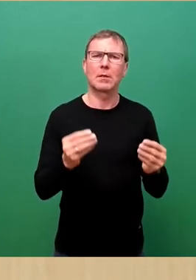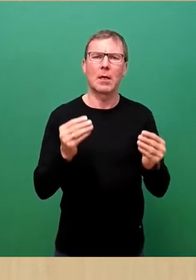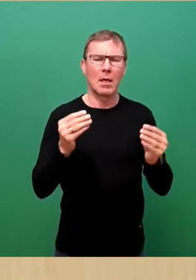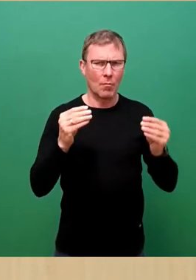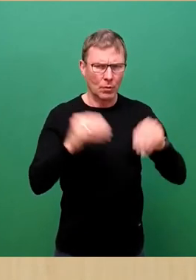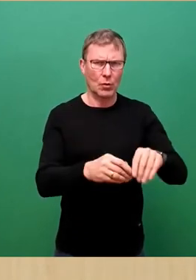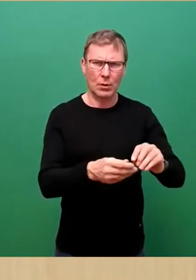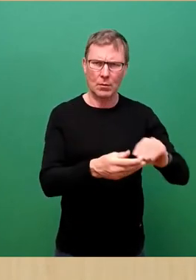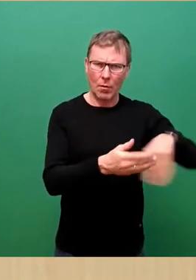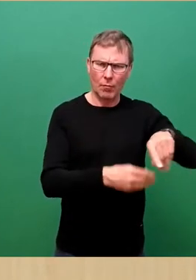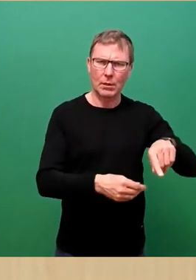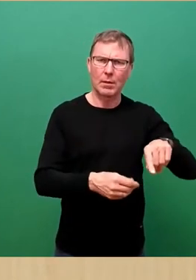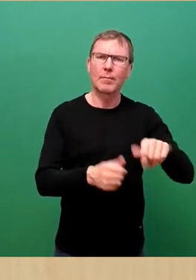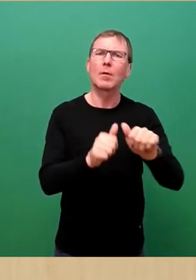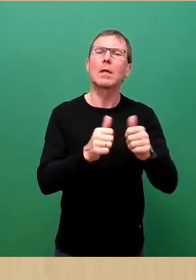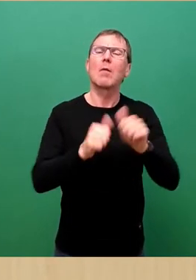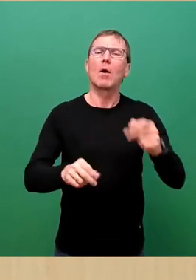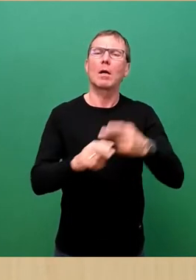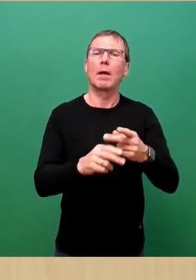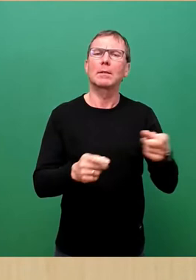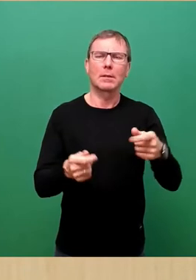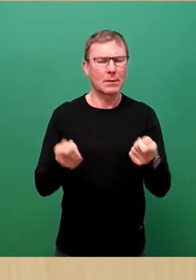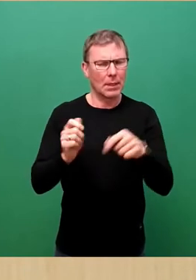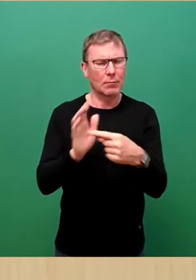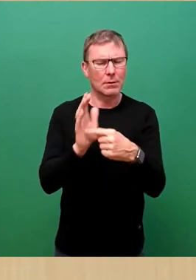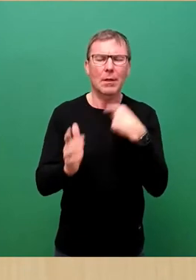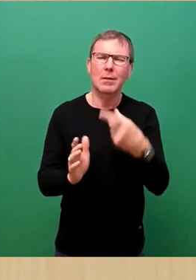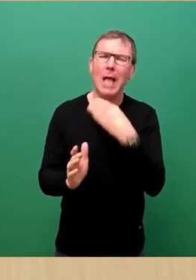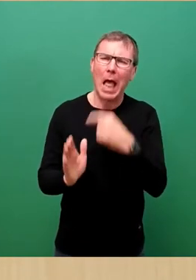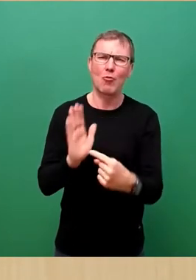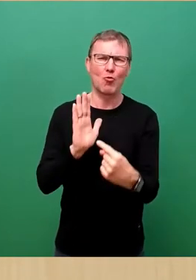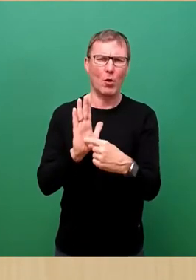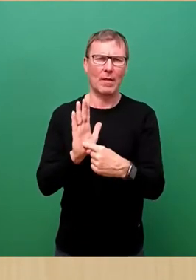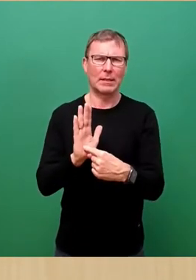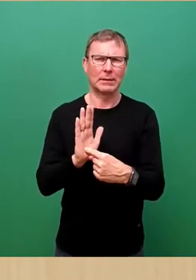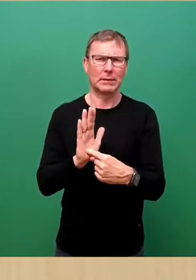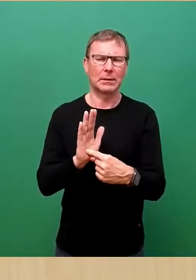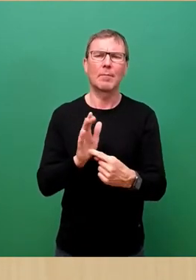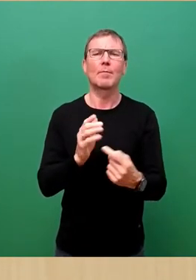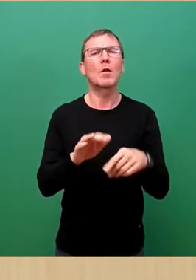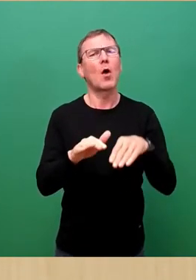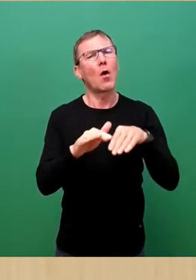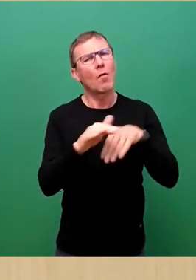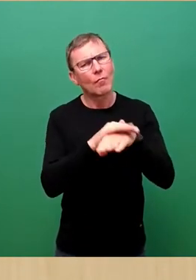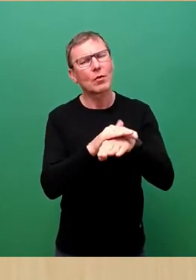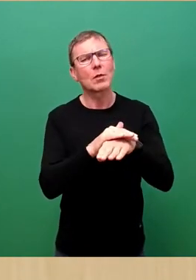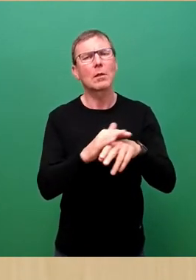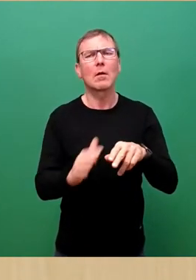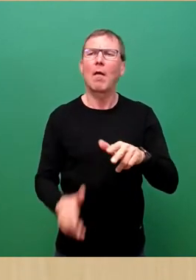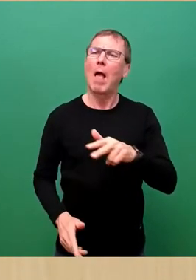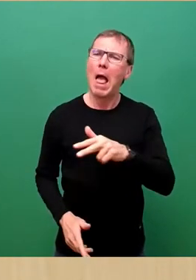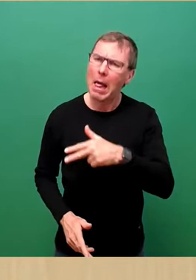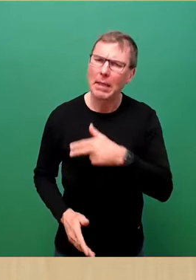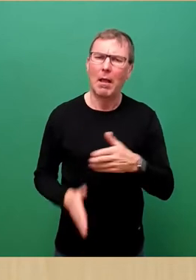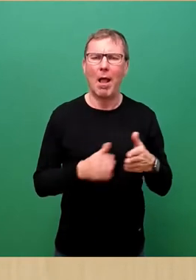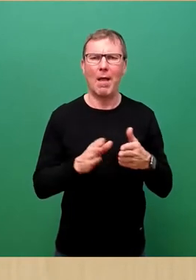bei der Verabschiedung des Grundlagendokumentes die Notwendigkeit, dass Migration auf legalem Wege stattfinden